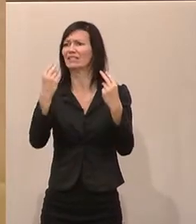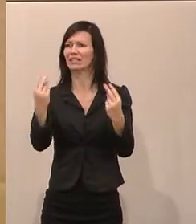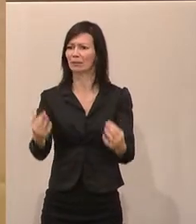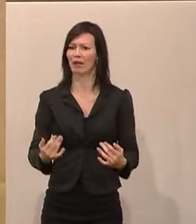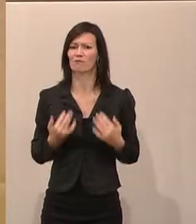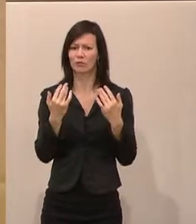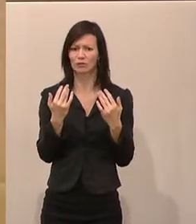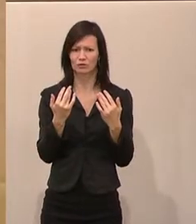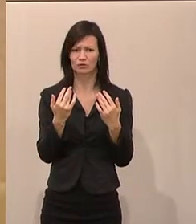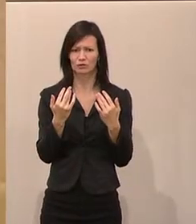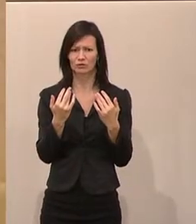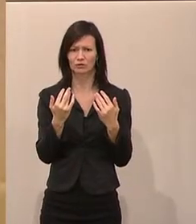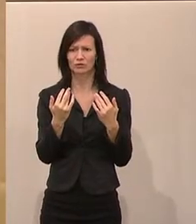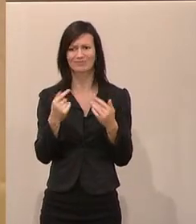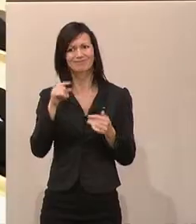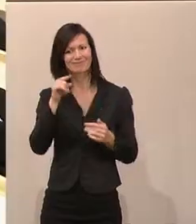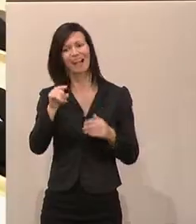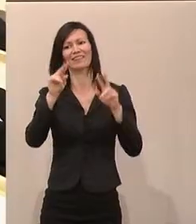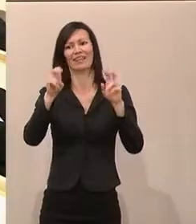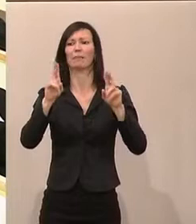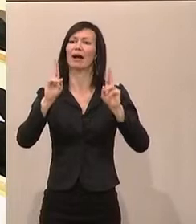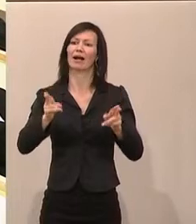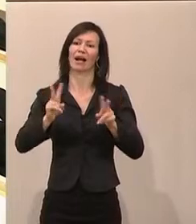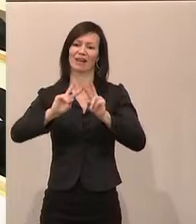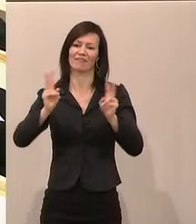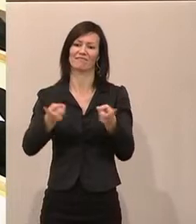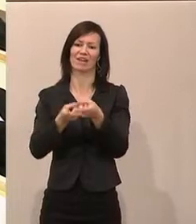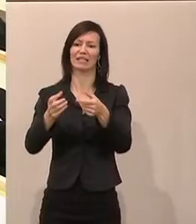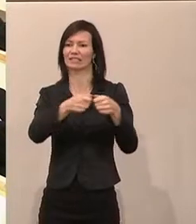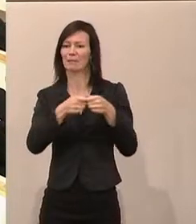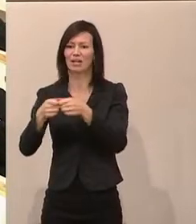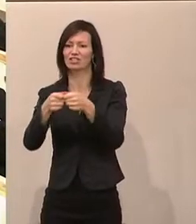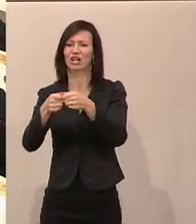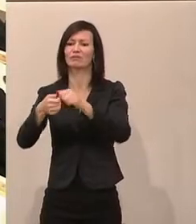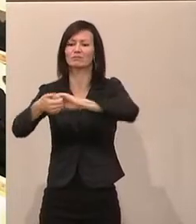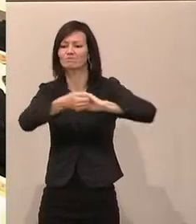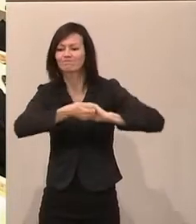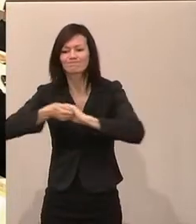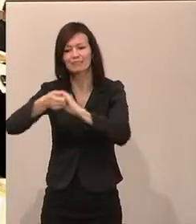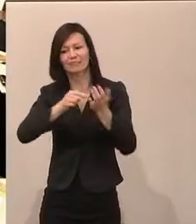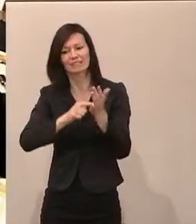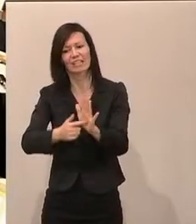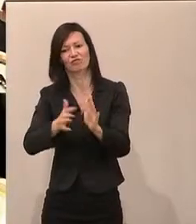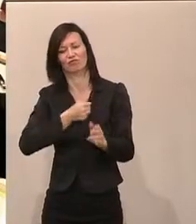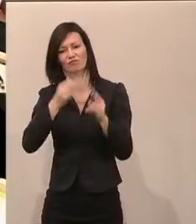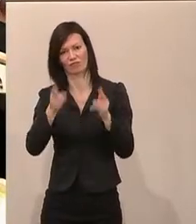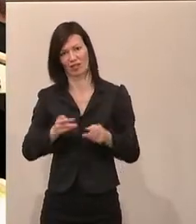solidarischen Weltgemeinschaft werden. In Österreich haben wir eine umtriebige